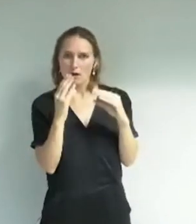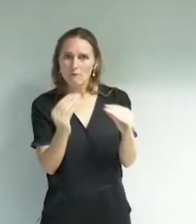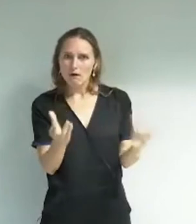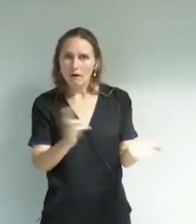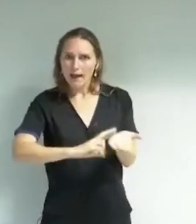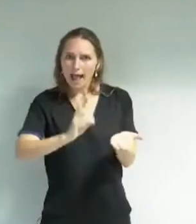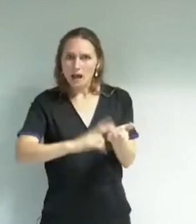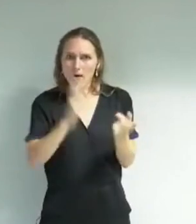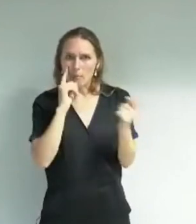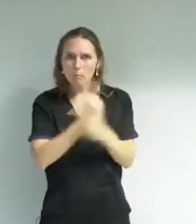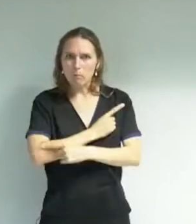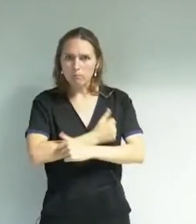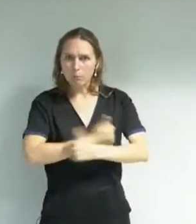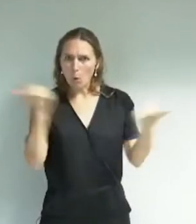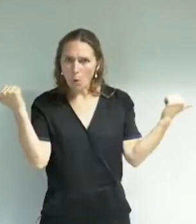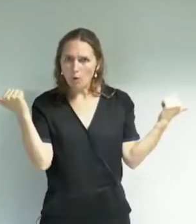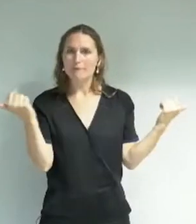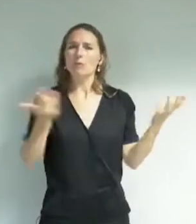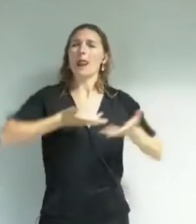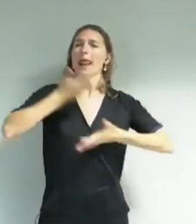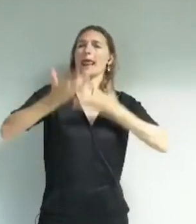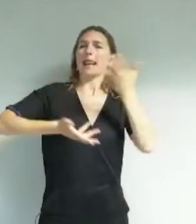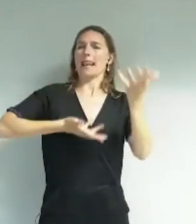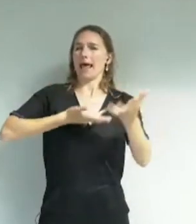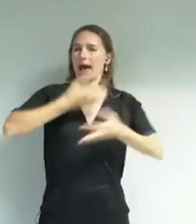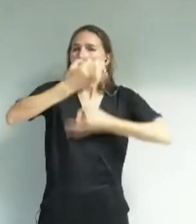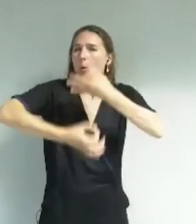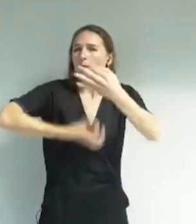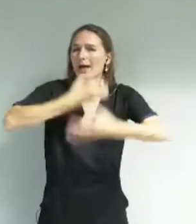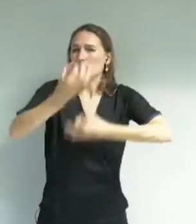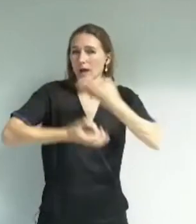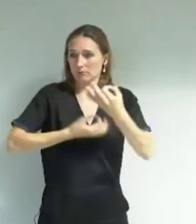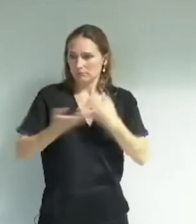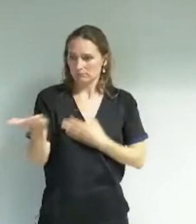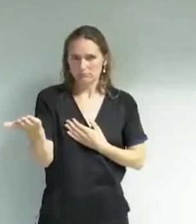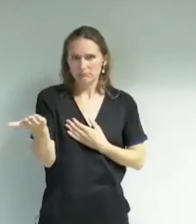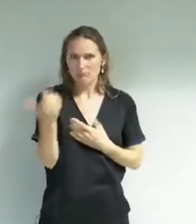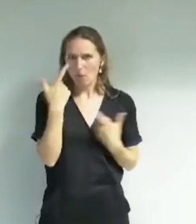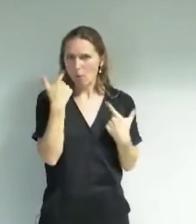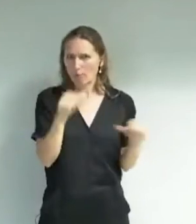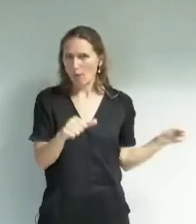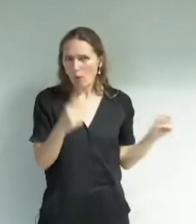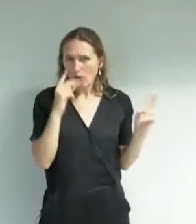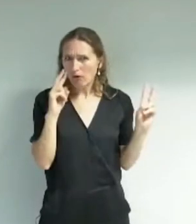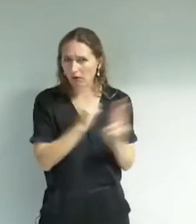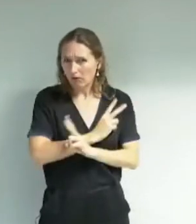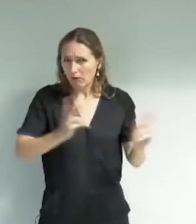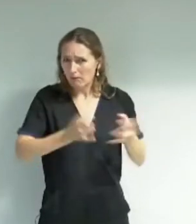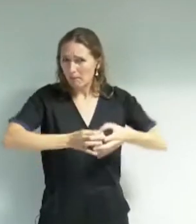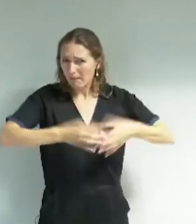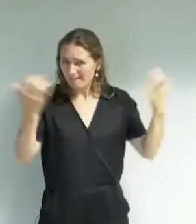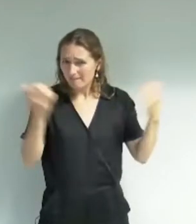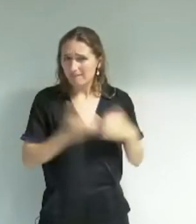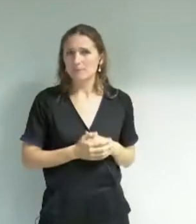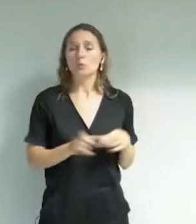racontez parce que, pardon, mais c'est ce que vous racontez. Et je voudrais ensuite révéler un double